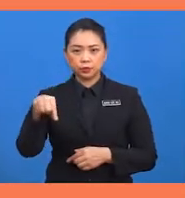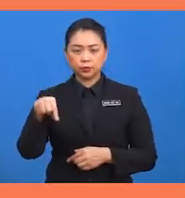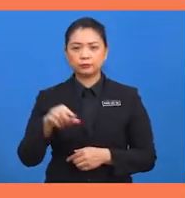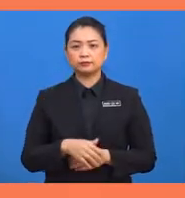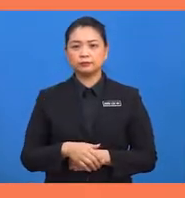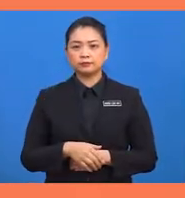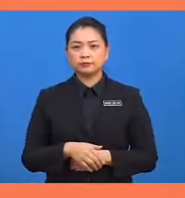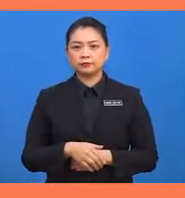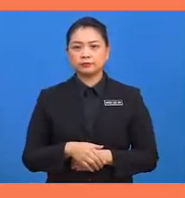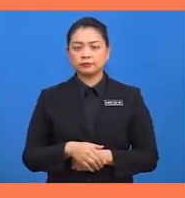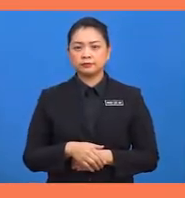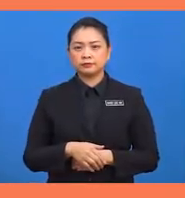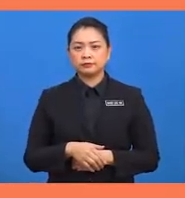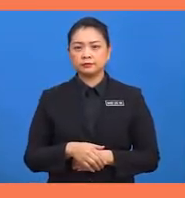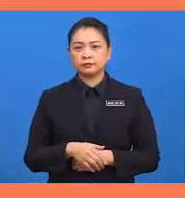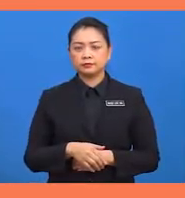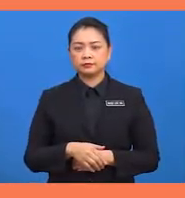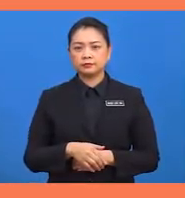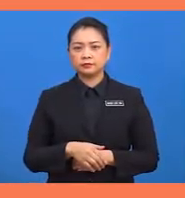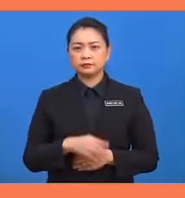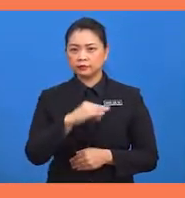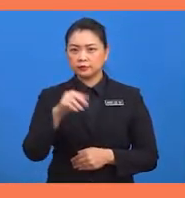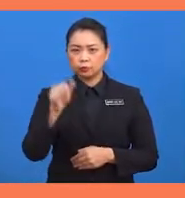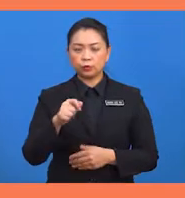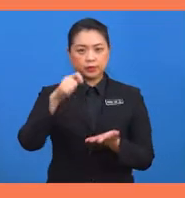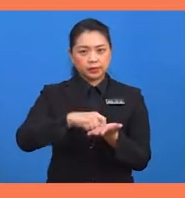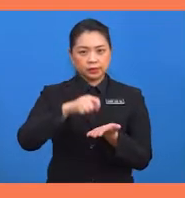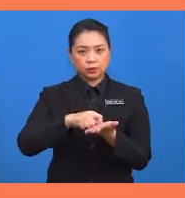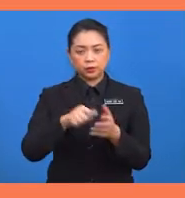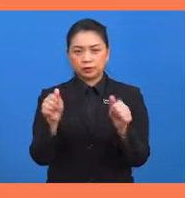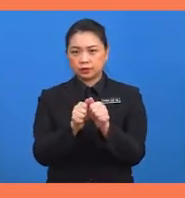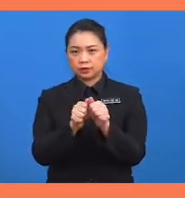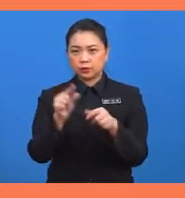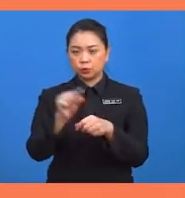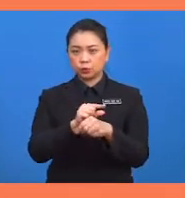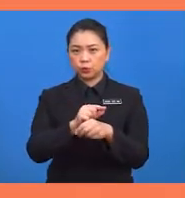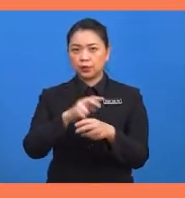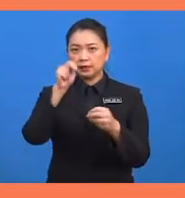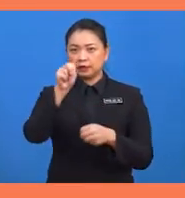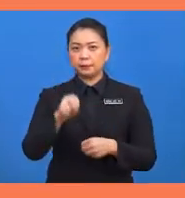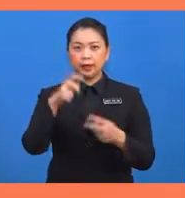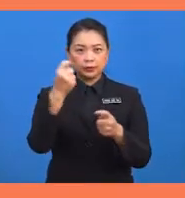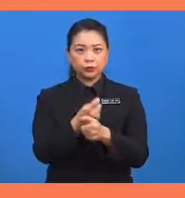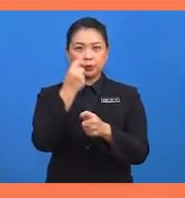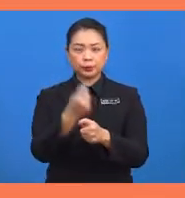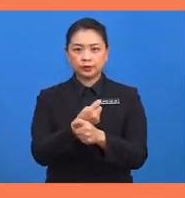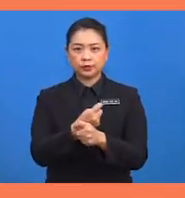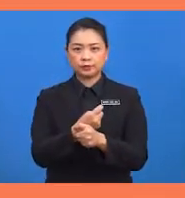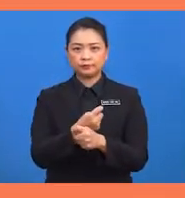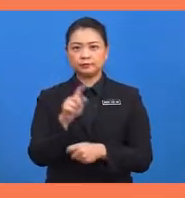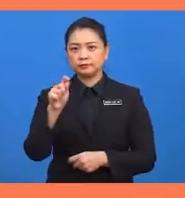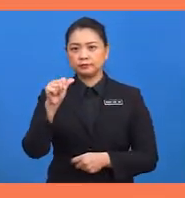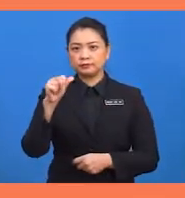SRQ boleh dihitung dengan menggunakan nisbah trigonometri iaitu tenjen.